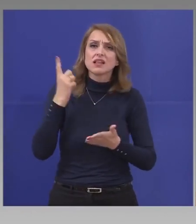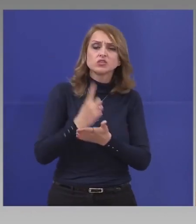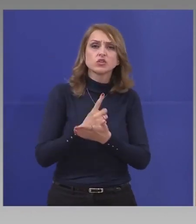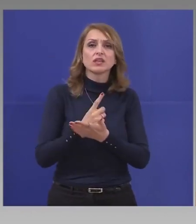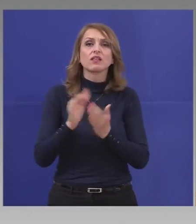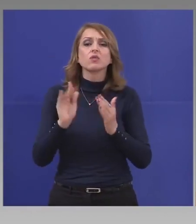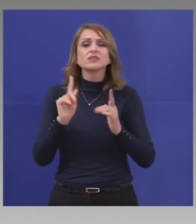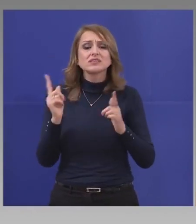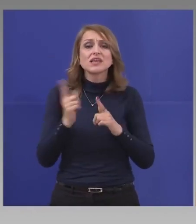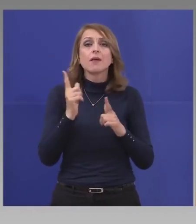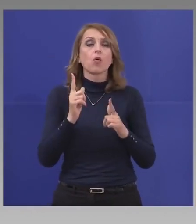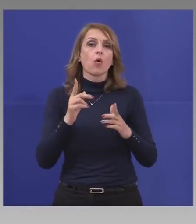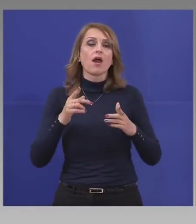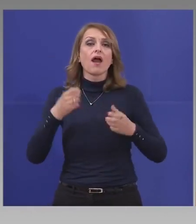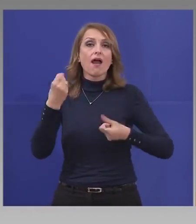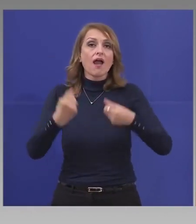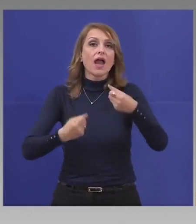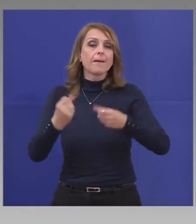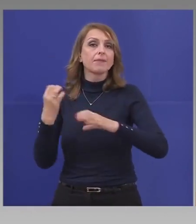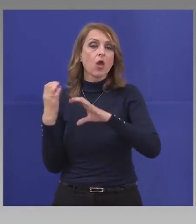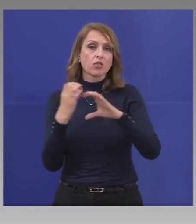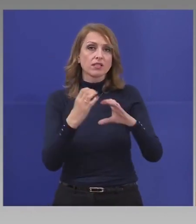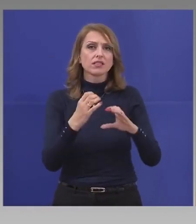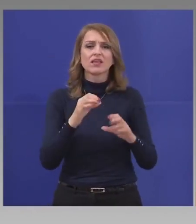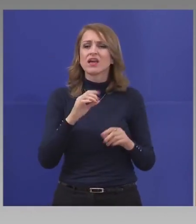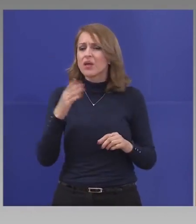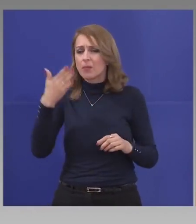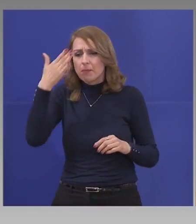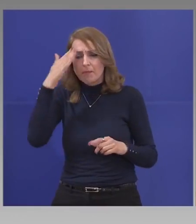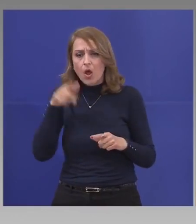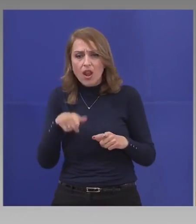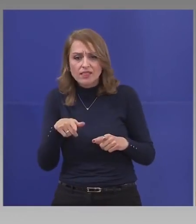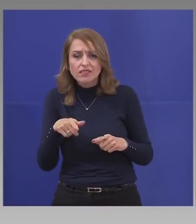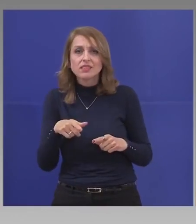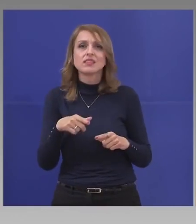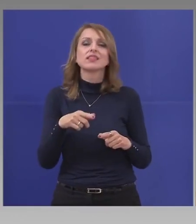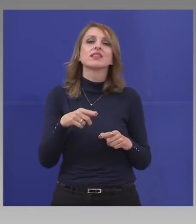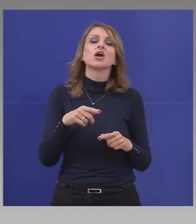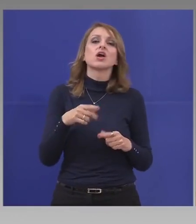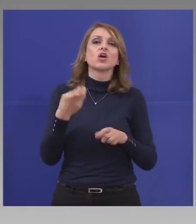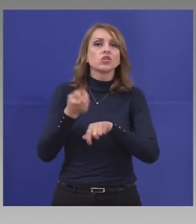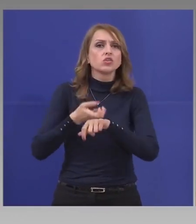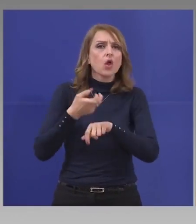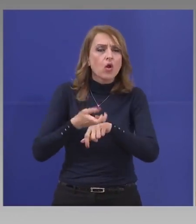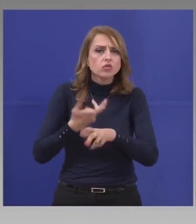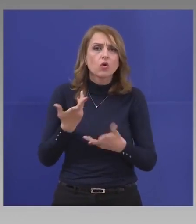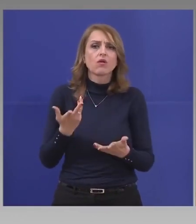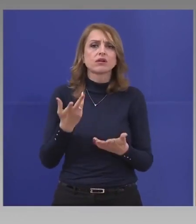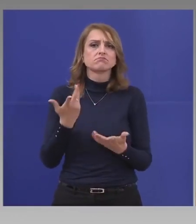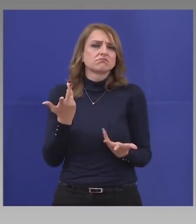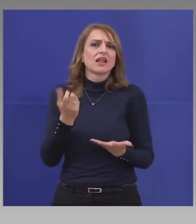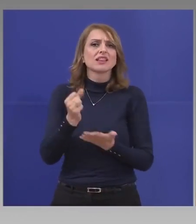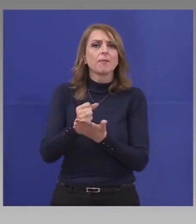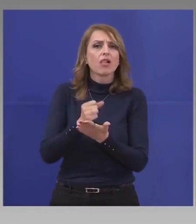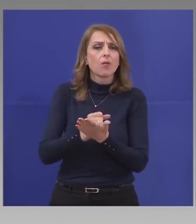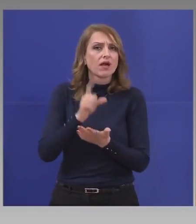тези крайно нуждачите. Смисъл болен, доктор, светило, което идва, дипломат,